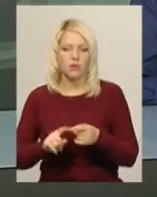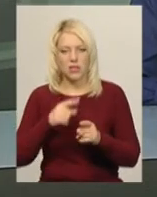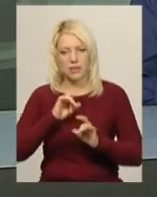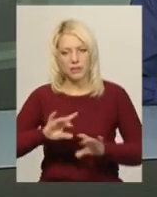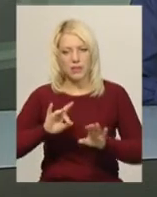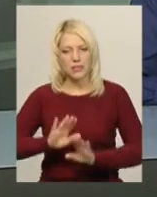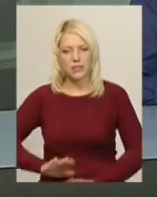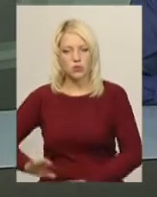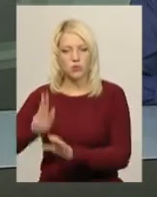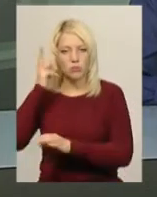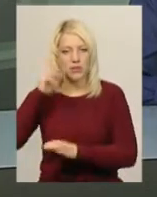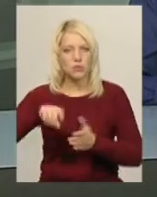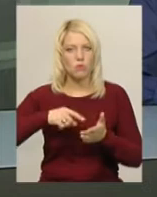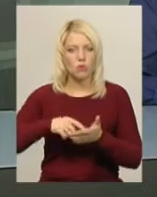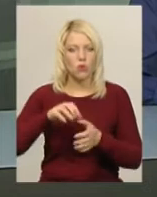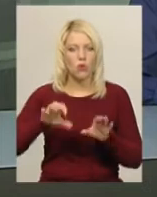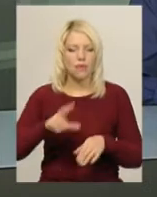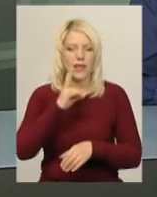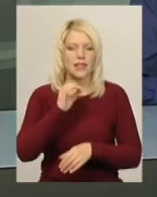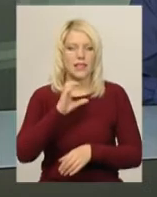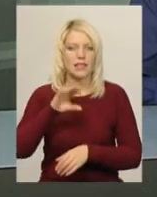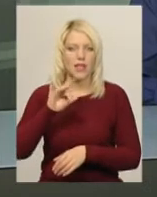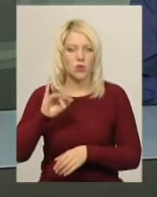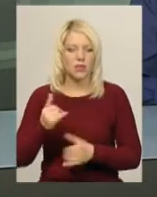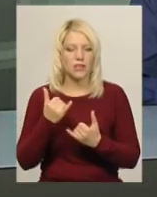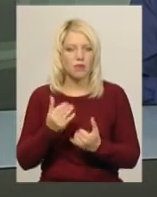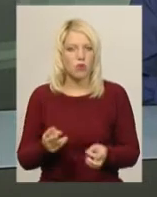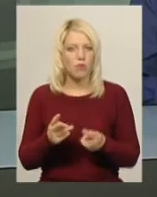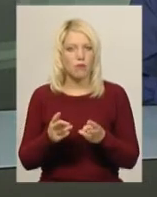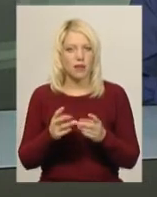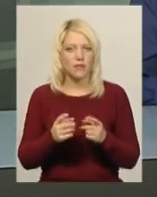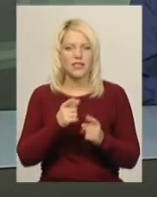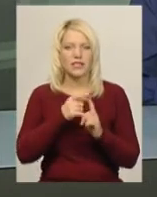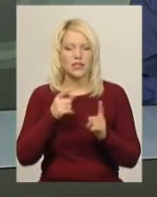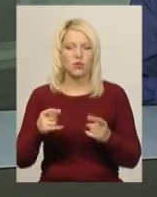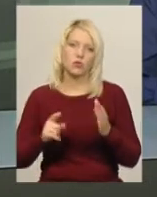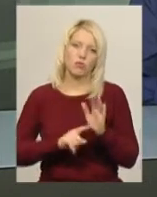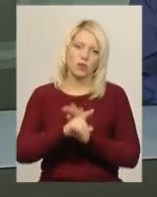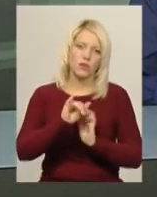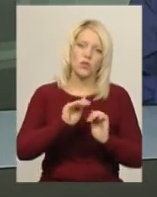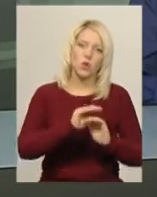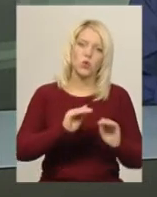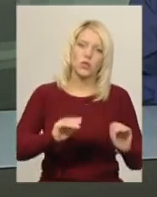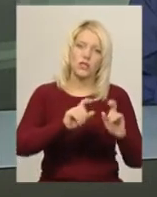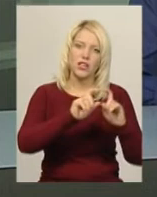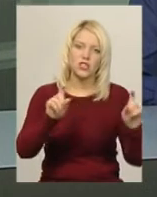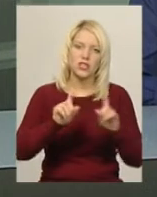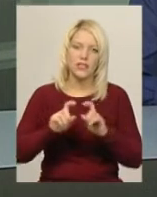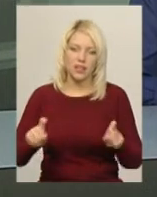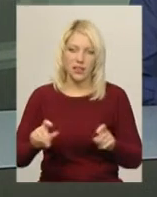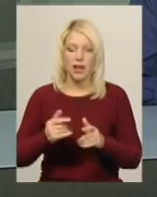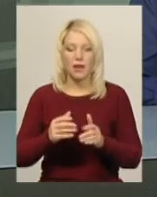міського голови Анатолій Нестерук. За його словами, наразі опалювальний сезон розпочався в усіх дитячих садках. Підключені до